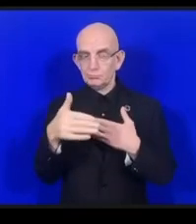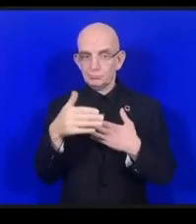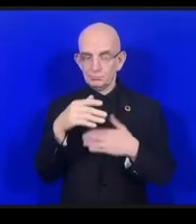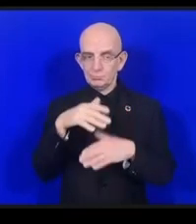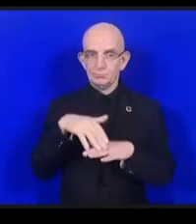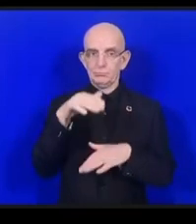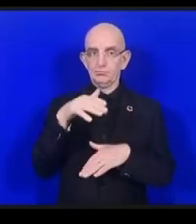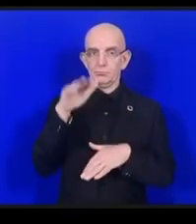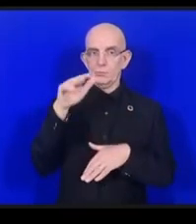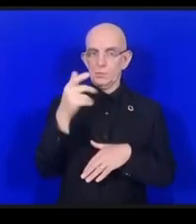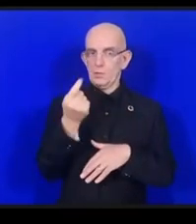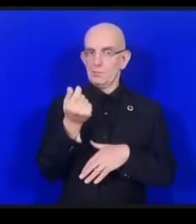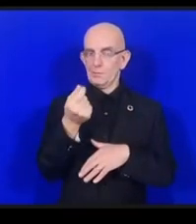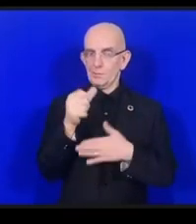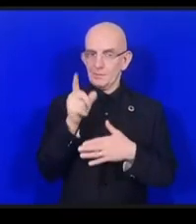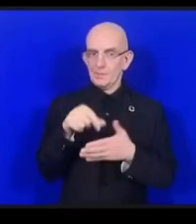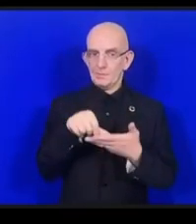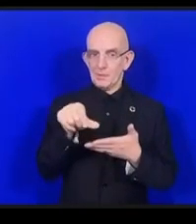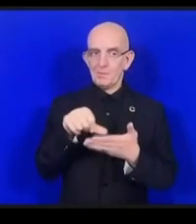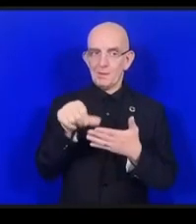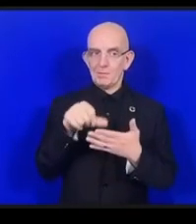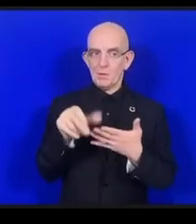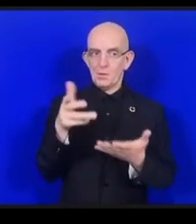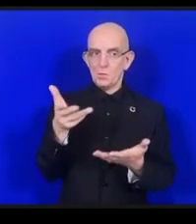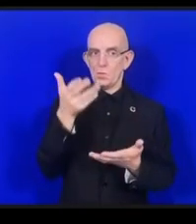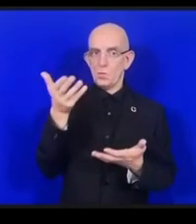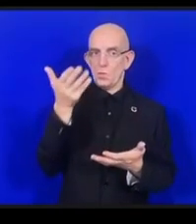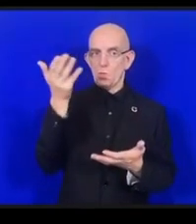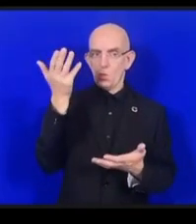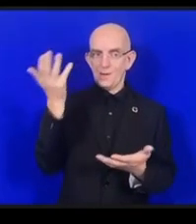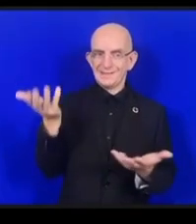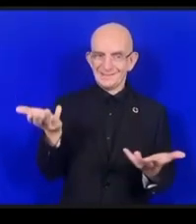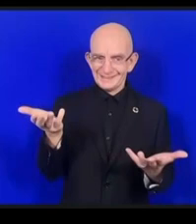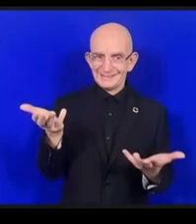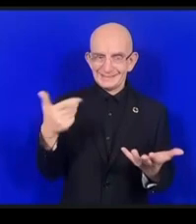ってきてしまいますなぜお金がかかるかというと